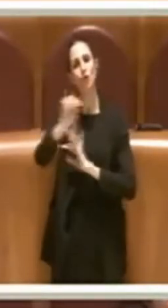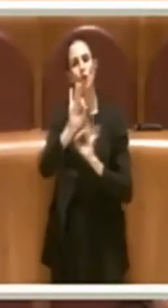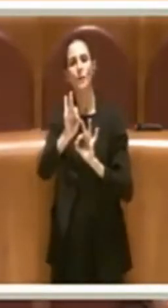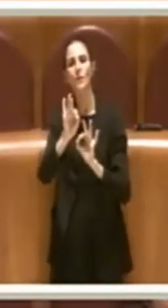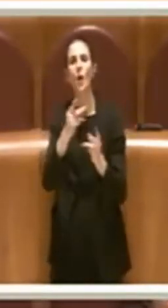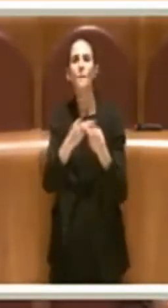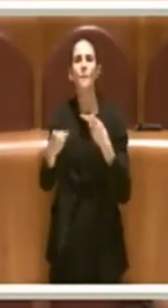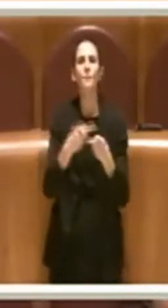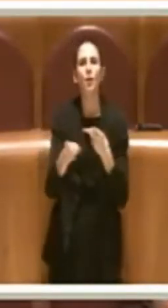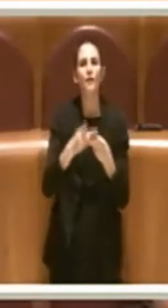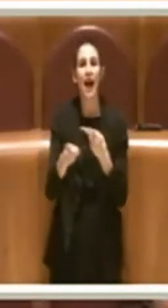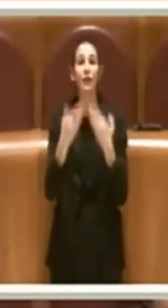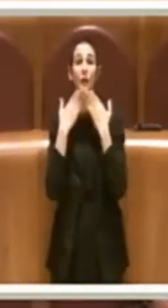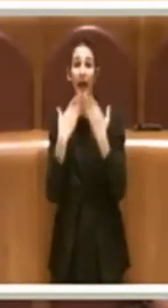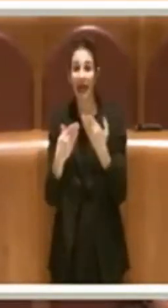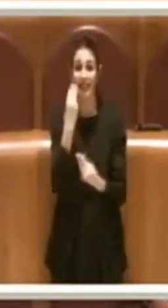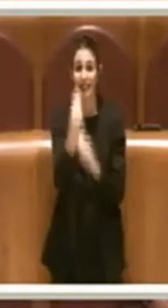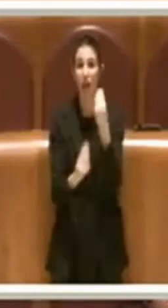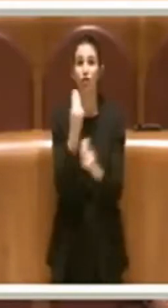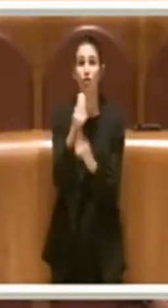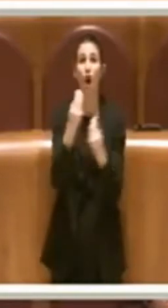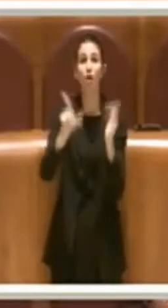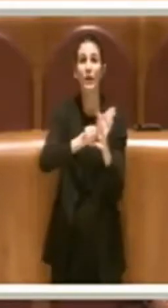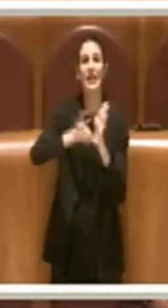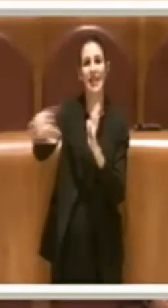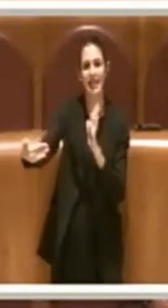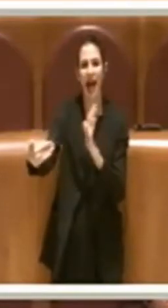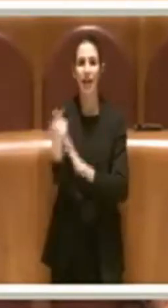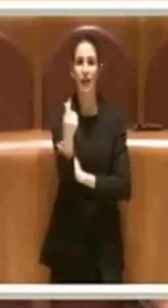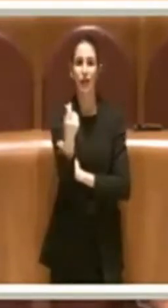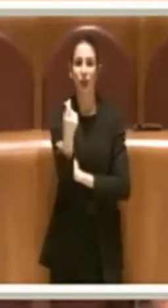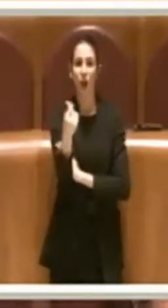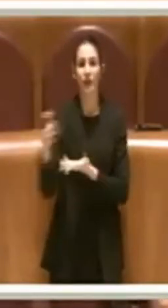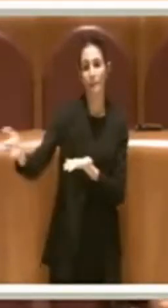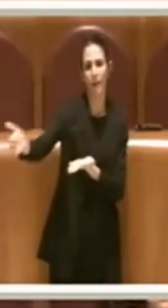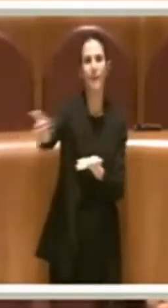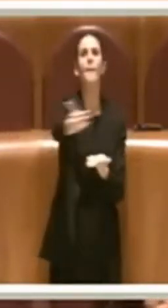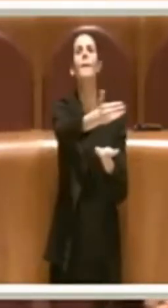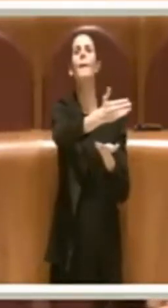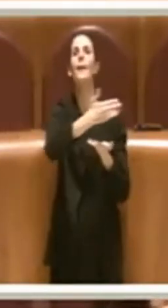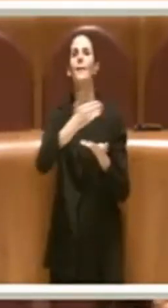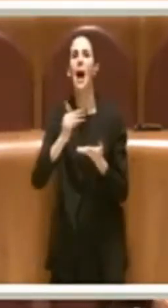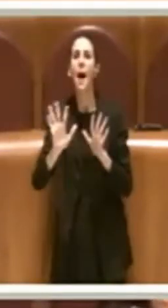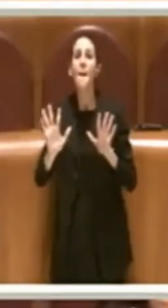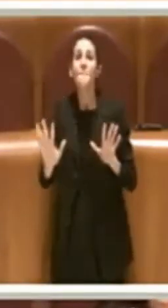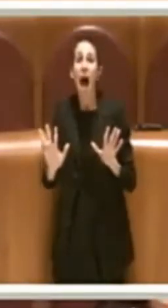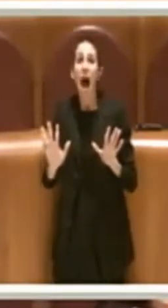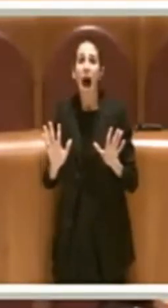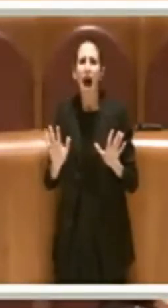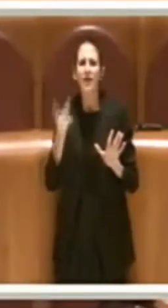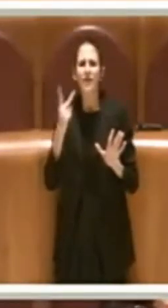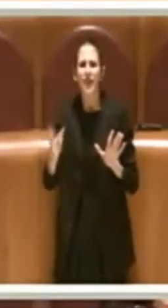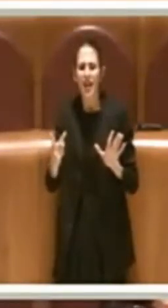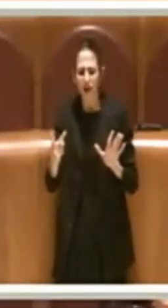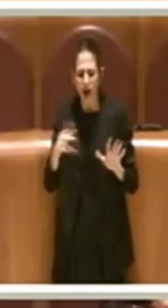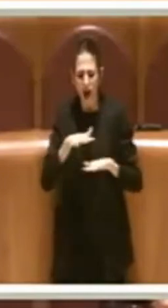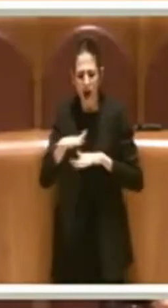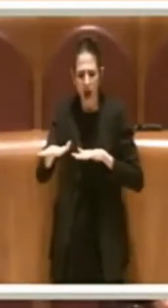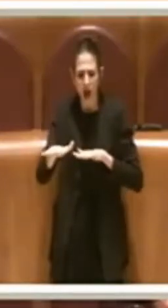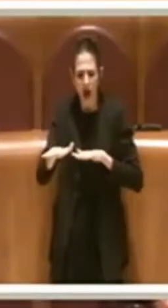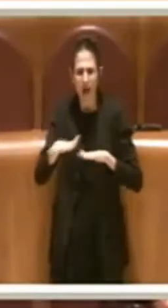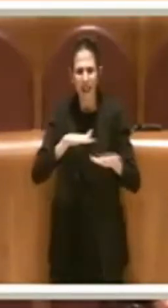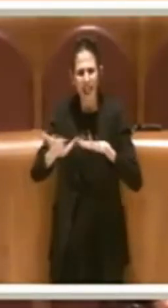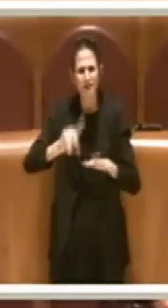possibili attraverso il gioco e lo si fece senza poi ridare veramente un tessuto anche commerciale all'Aquila